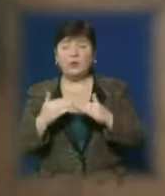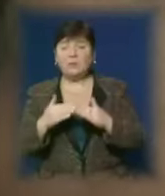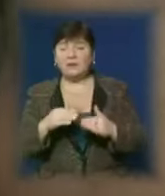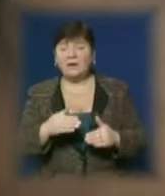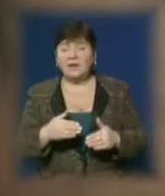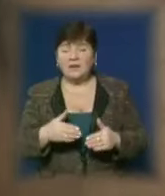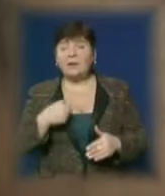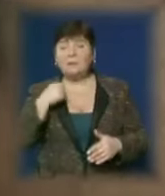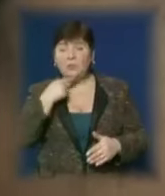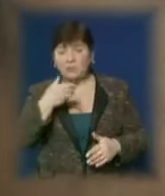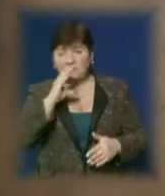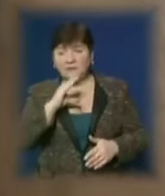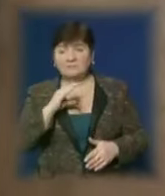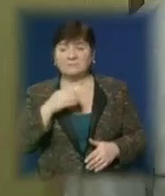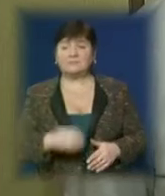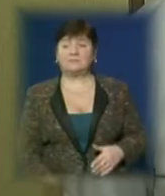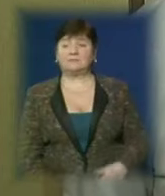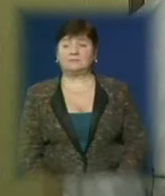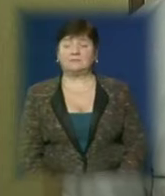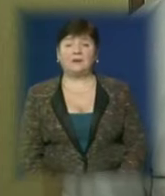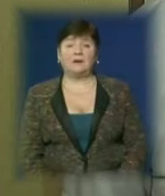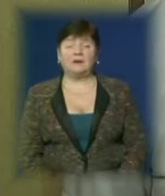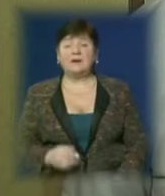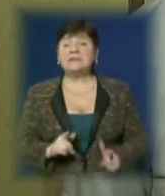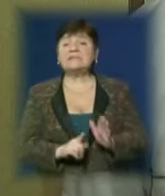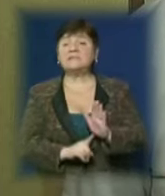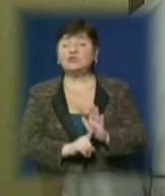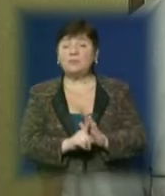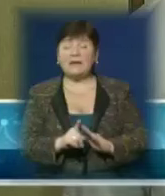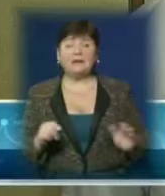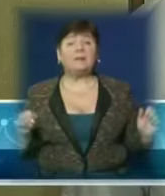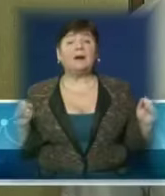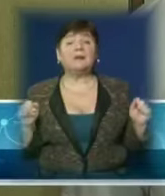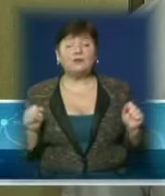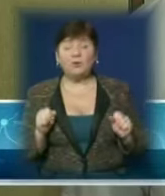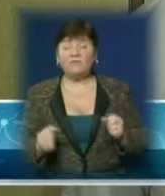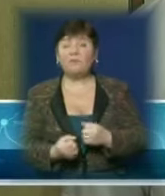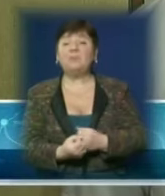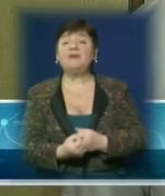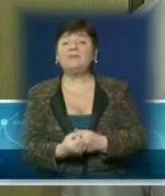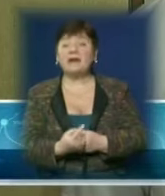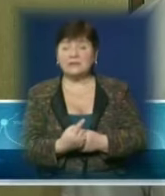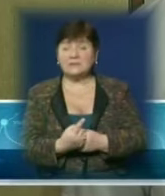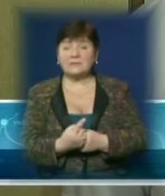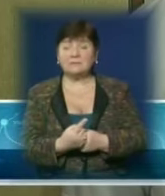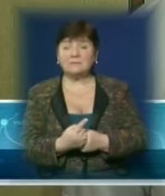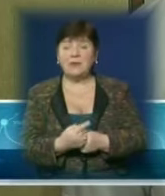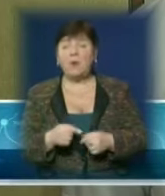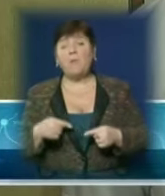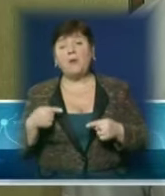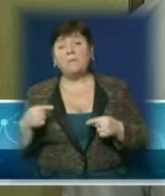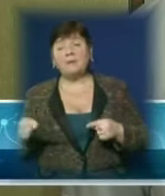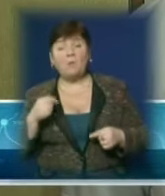ж зловживають алкогольними напоями. З наступленням холодов з'являється, помімо